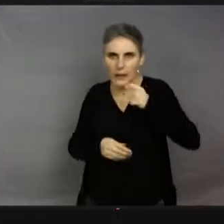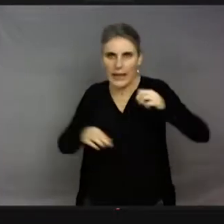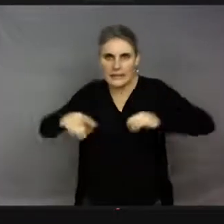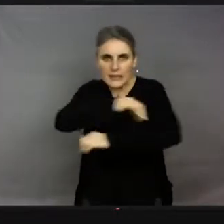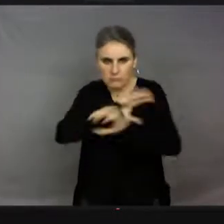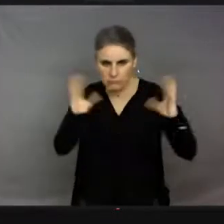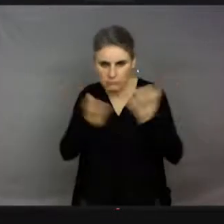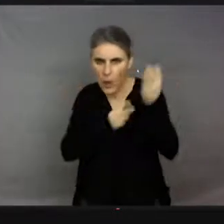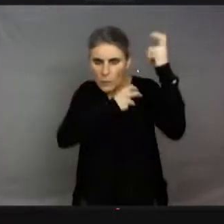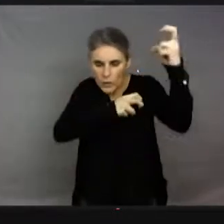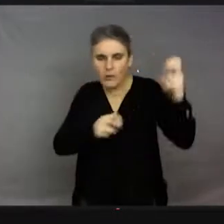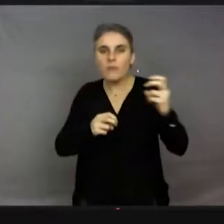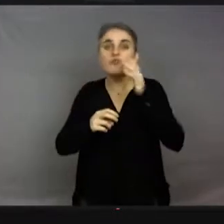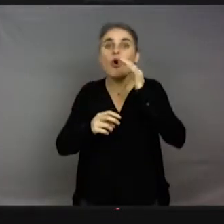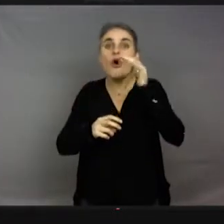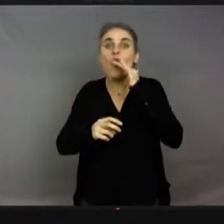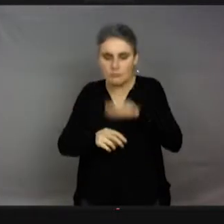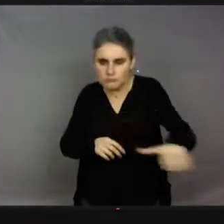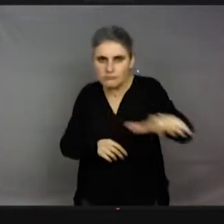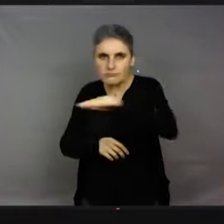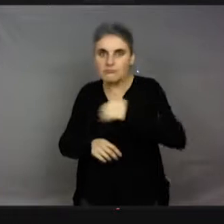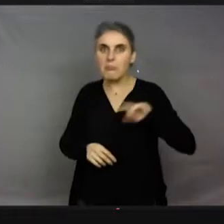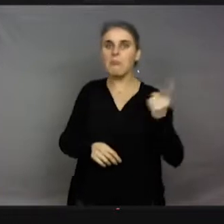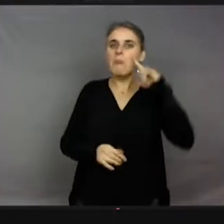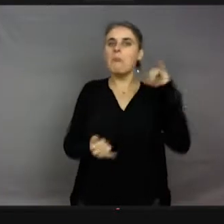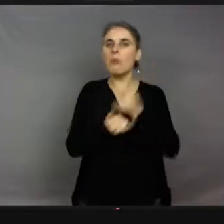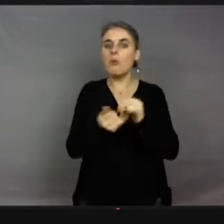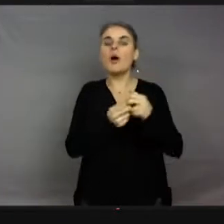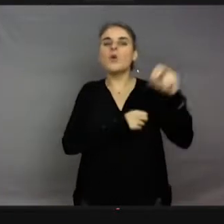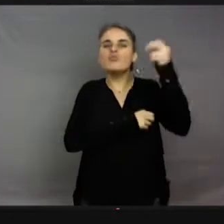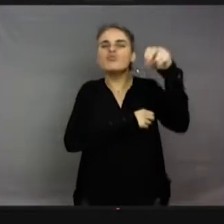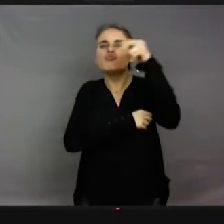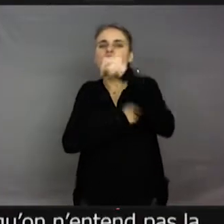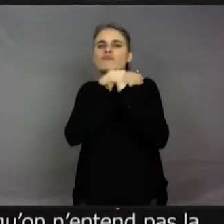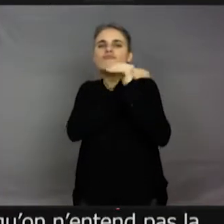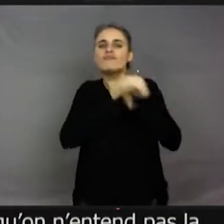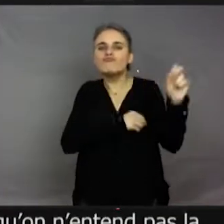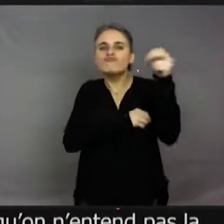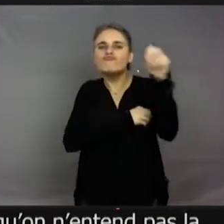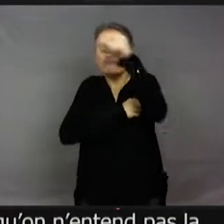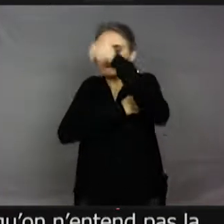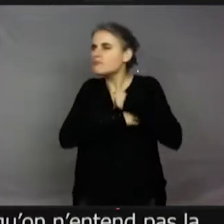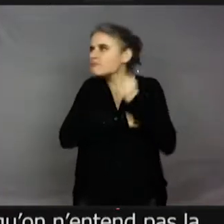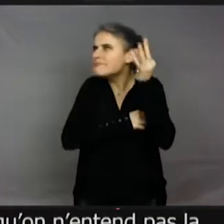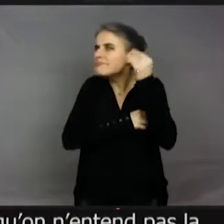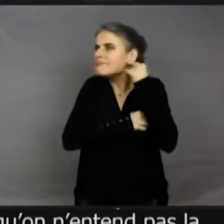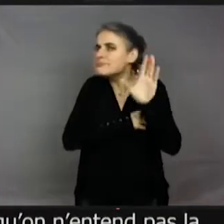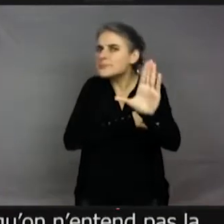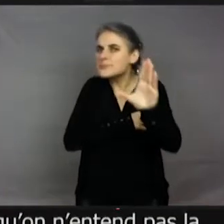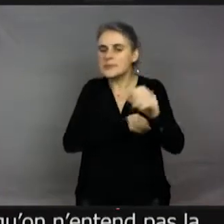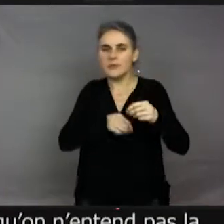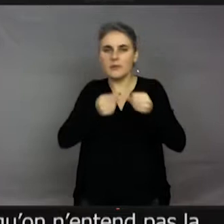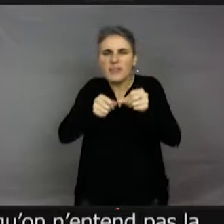'entend pas la plupart du temps. Il y a des mouches qui stridulent, il y a des punaises, on va en parler peut-être tout à l'heure. Et puis,